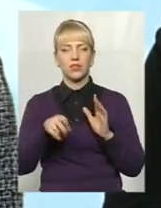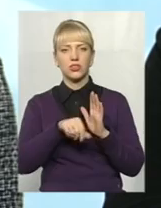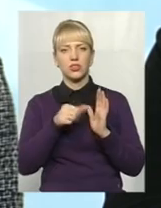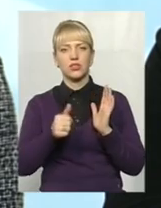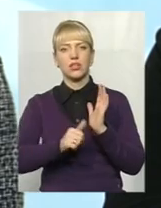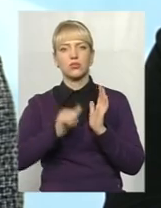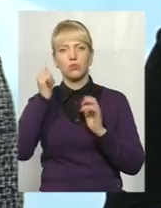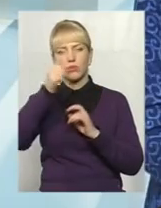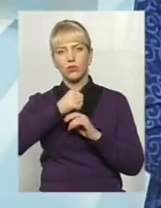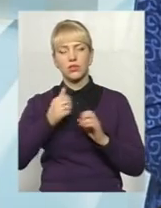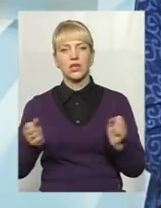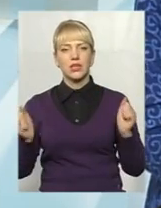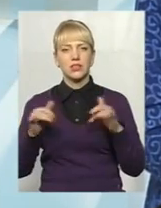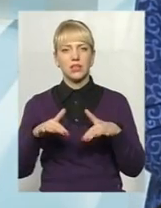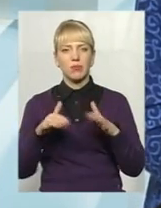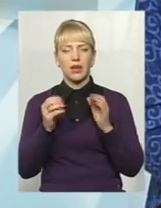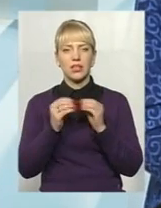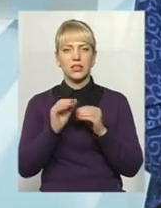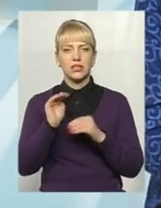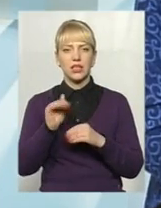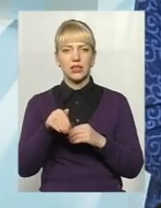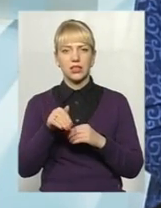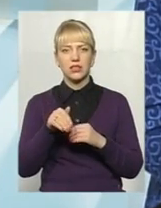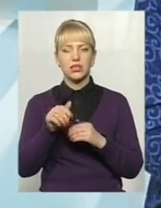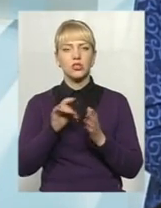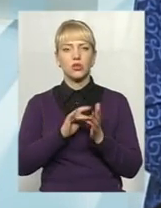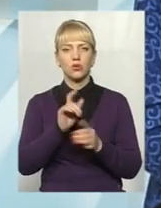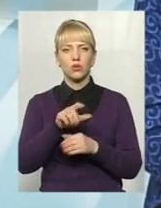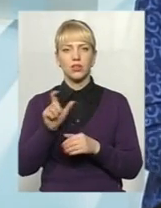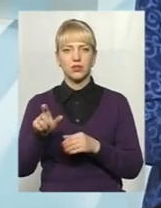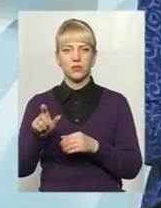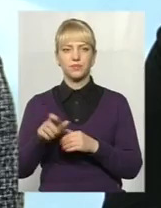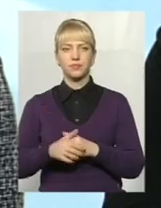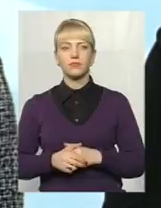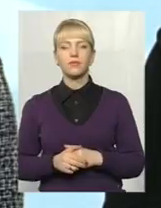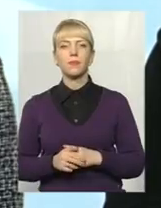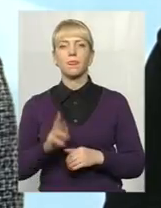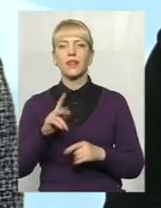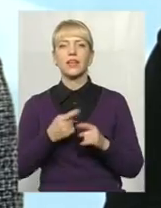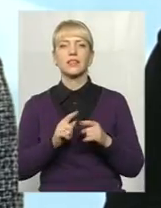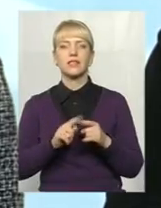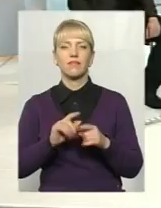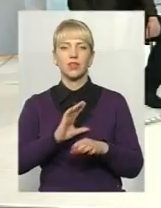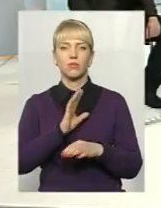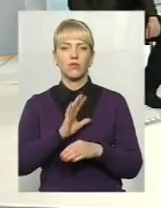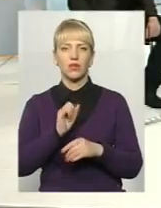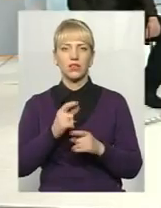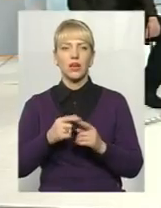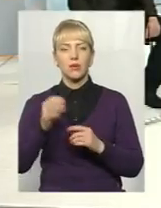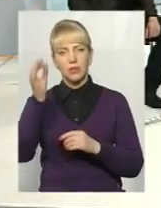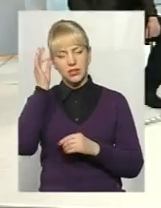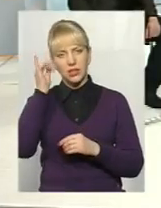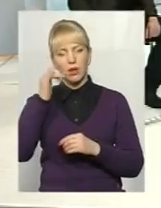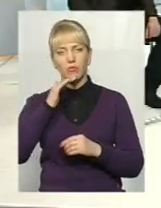році забрала більше 10 тисяч туристів. Ну, власне, як це відбувалося, ми згадаємо згодом в